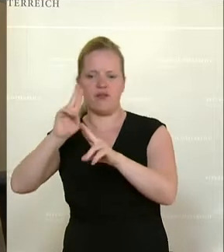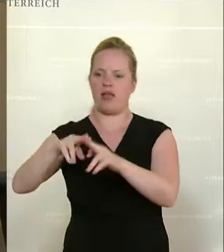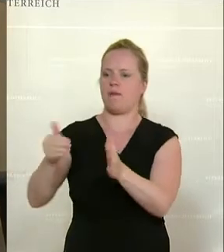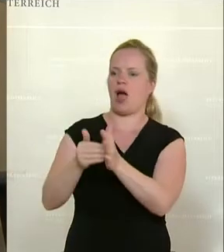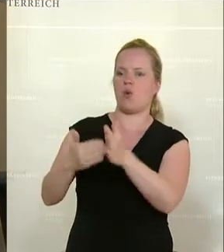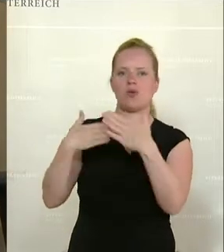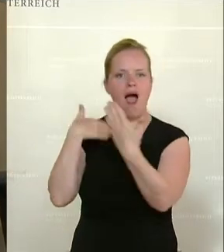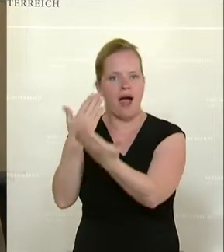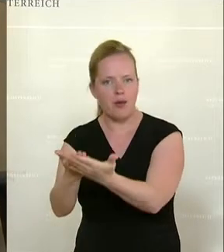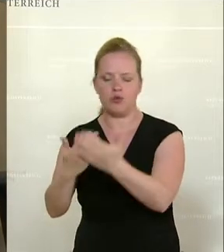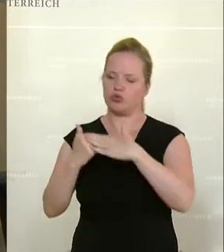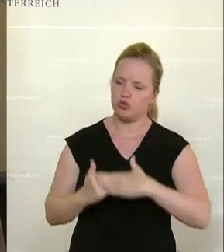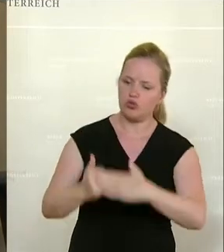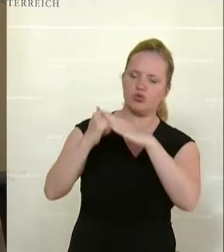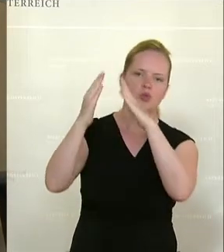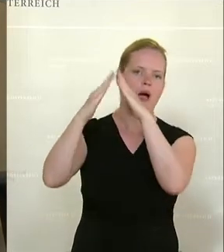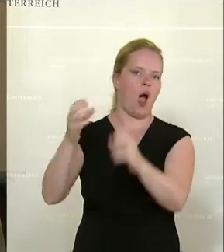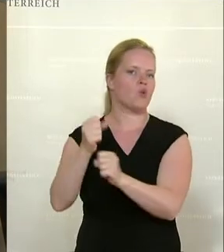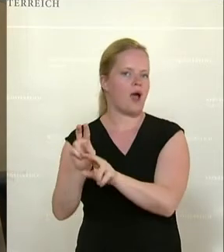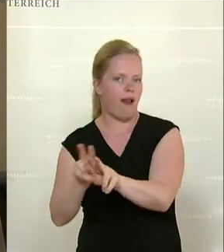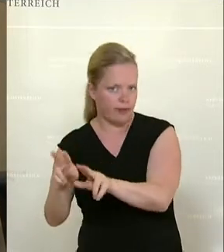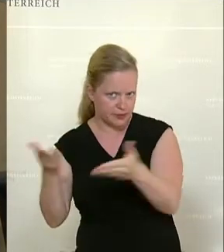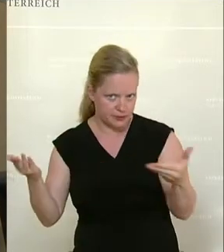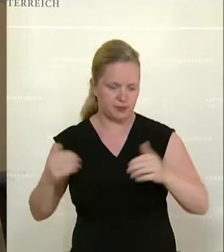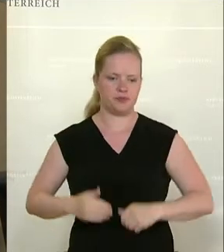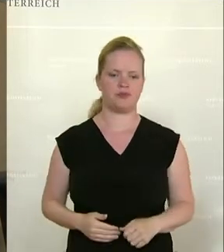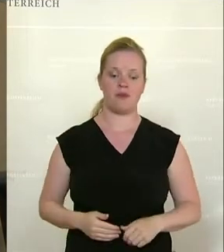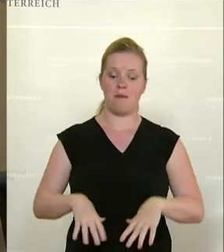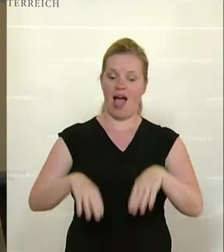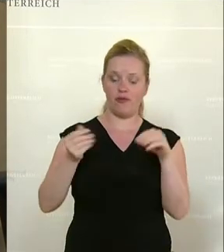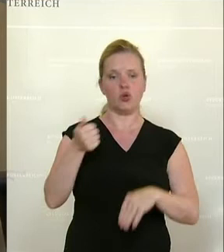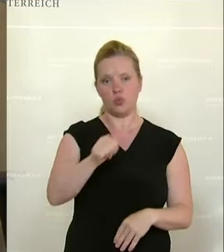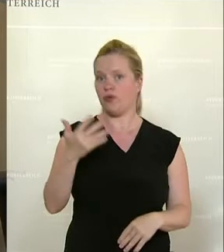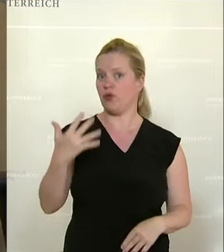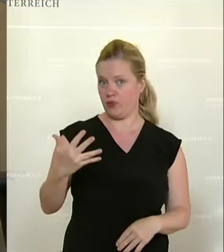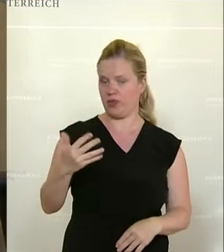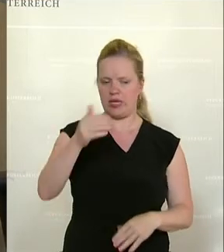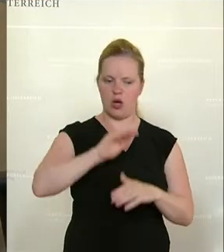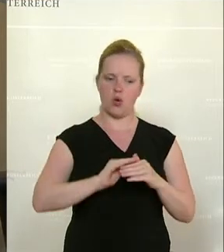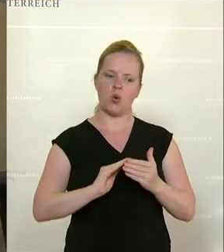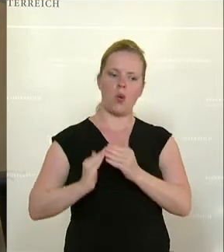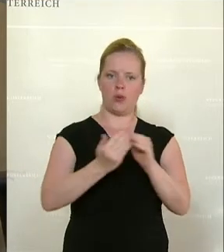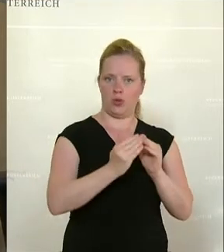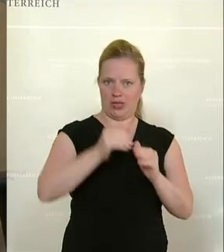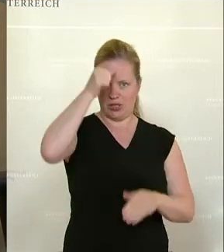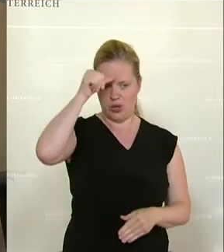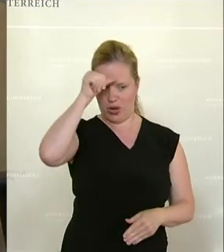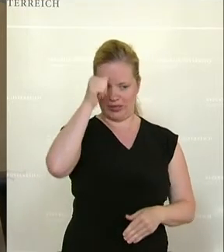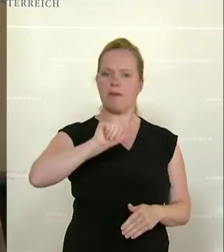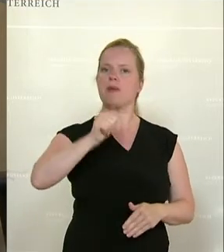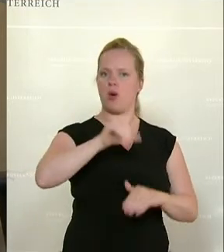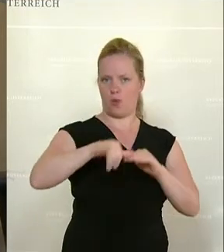im Haushalt benötigen. Wir starten zunächst mit 150 Community Nurses österreichweit als Pilotprojekt.